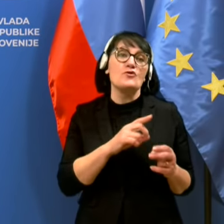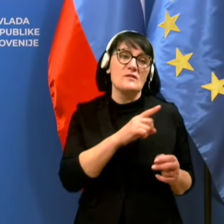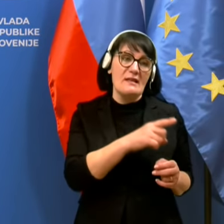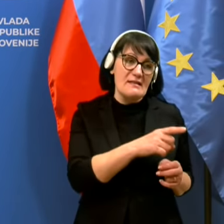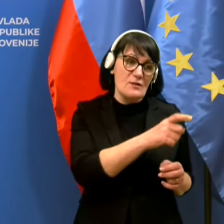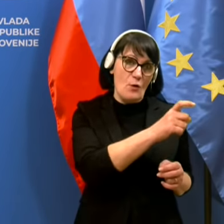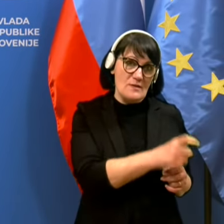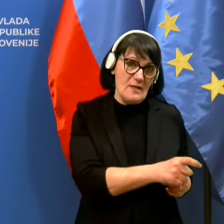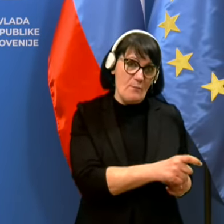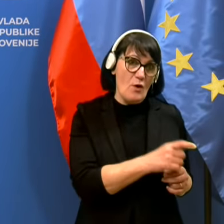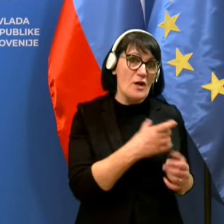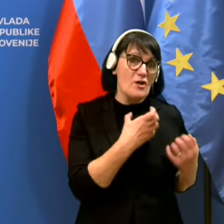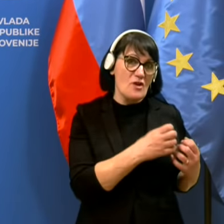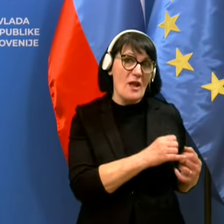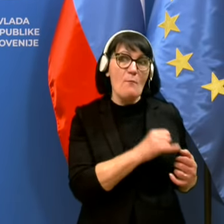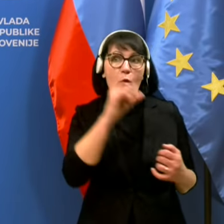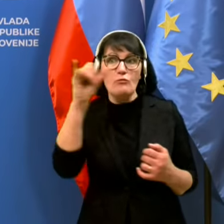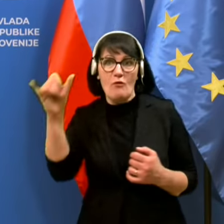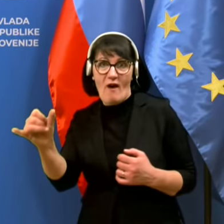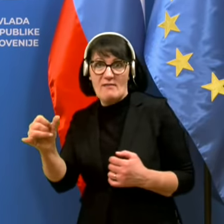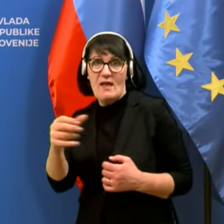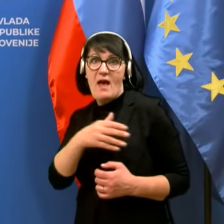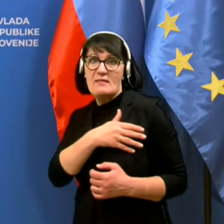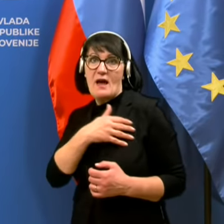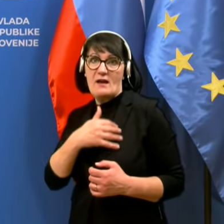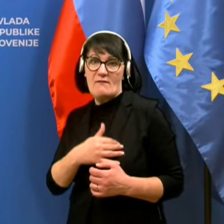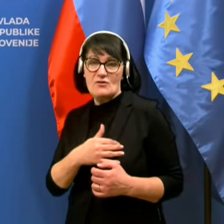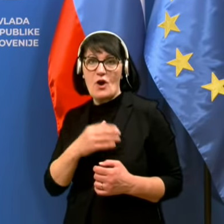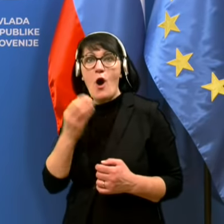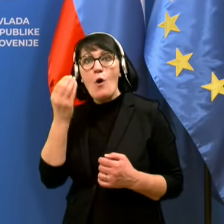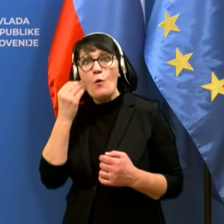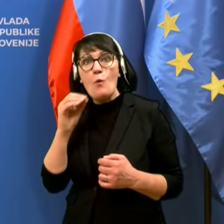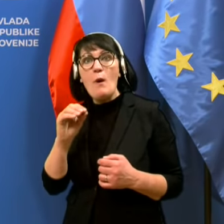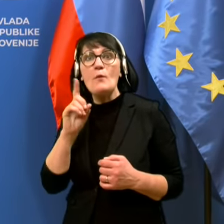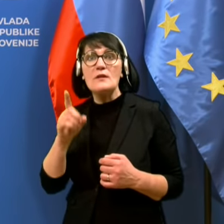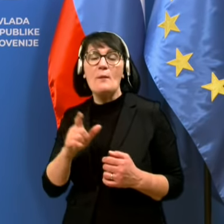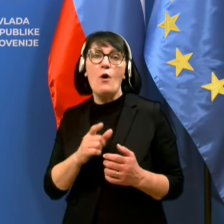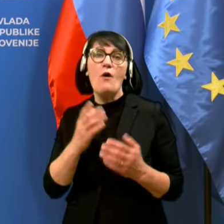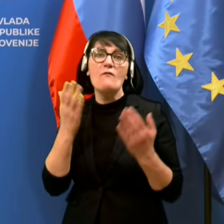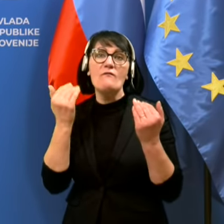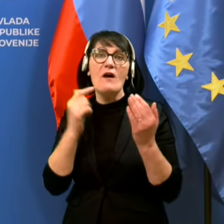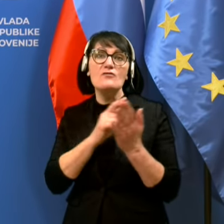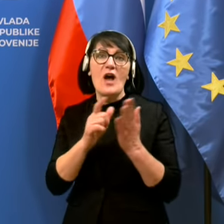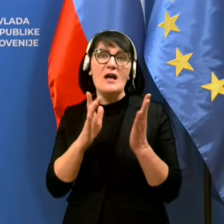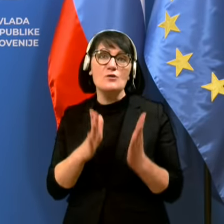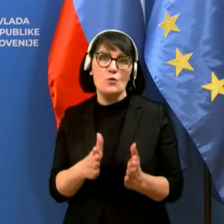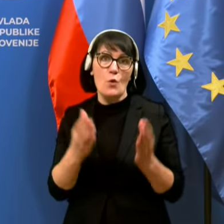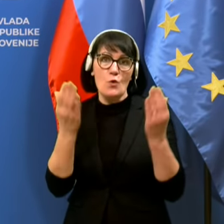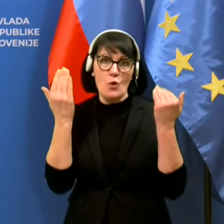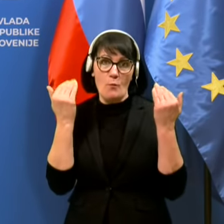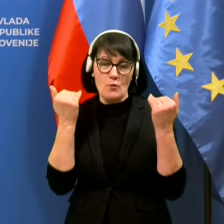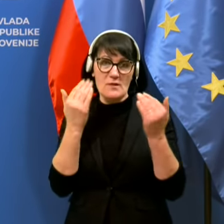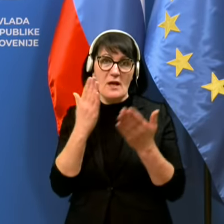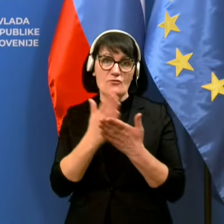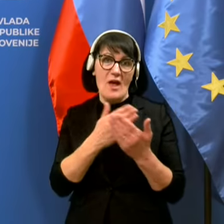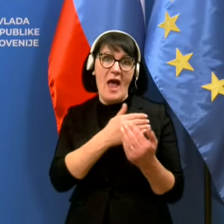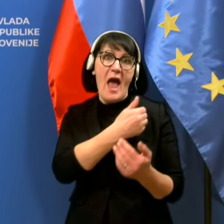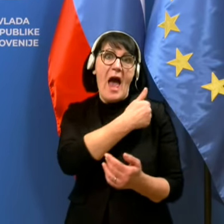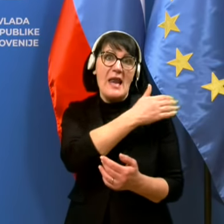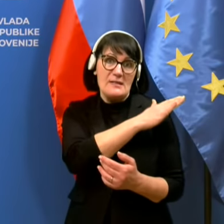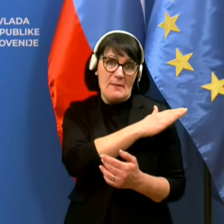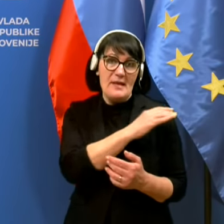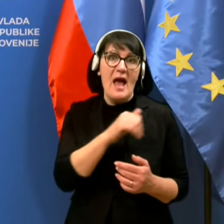želel potovati na Hrvaško. Upamo pa, da bo dopustniška sezona že nekolik razbremenjena, če se bomo držav